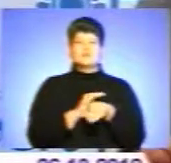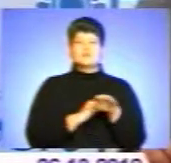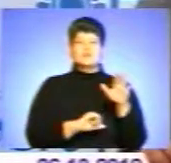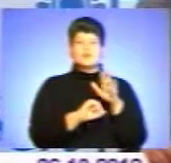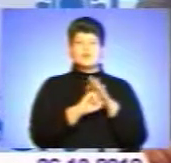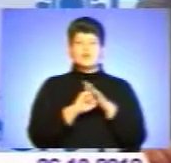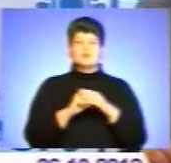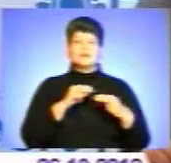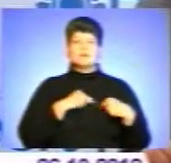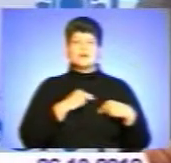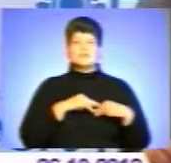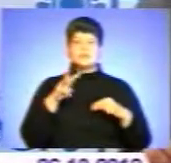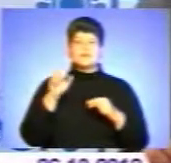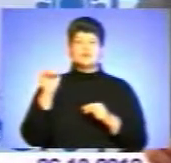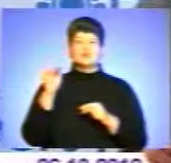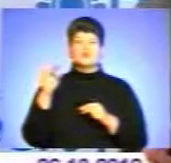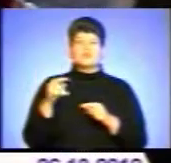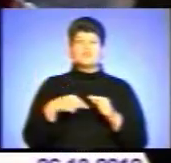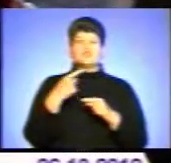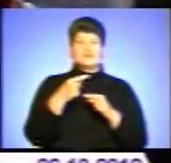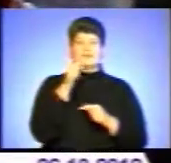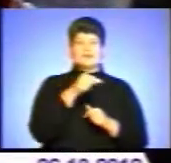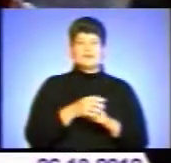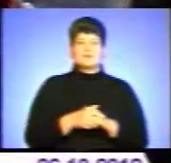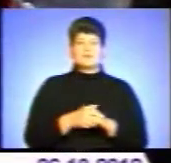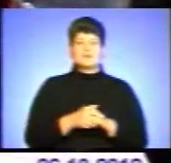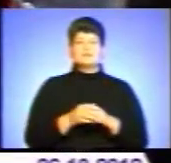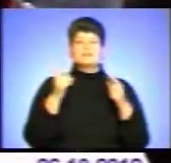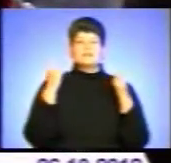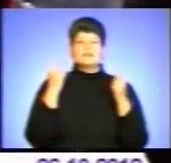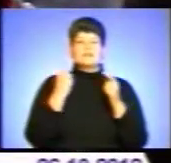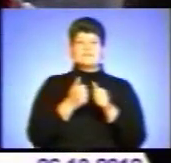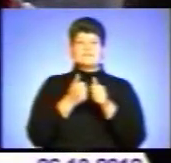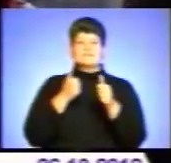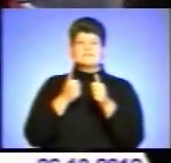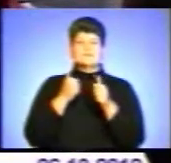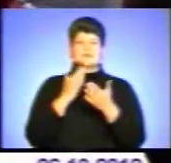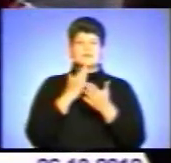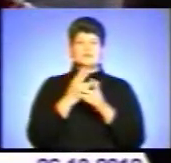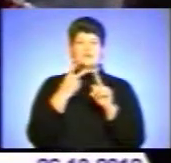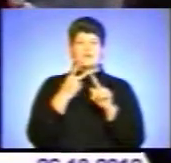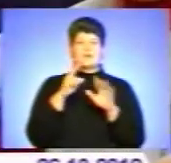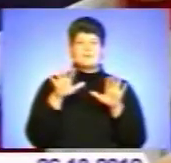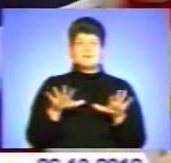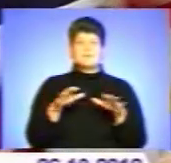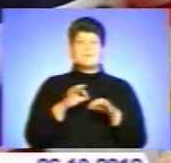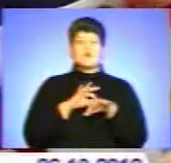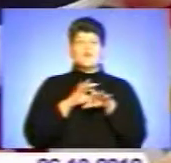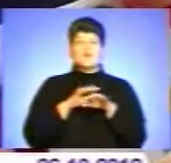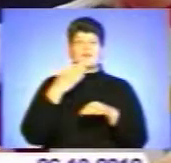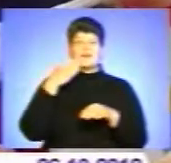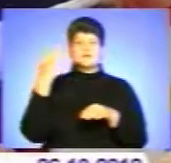фондів і праця мажоритарників через них. З невеликим відривом друге місце займає порушення порядку проведення агітації.